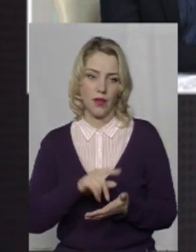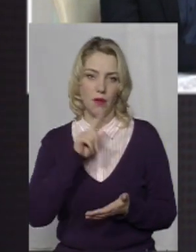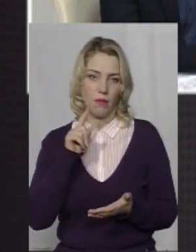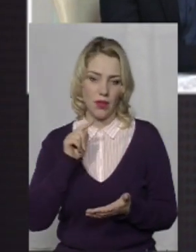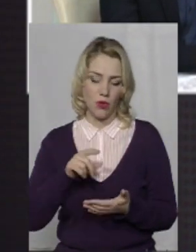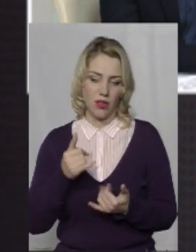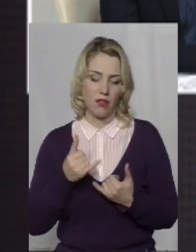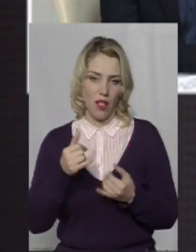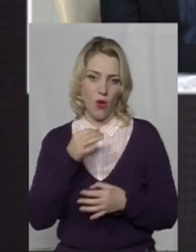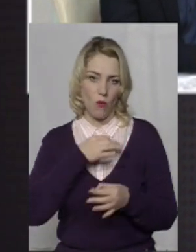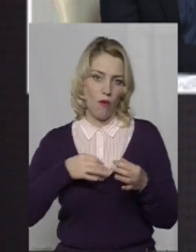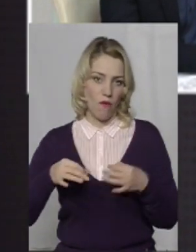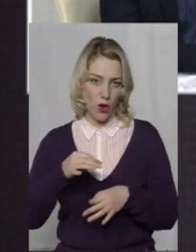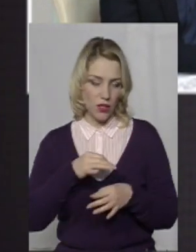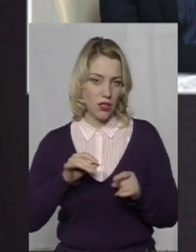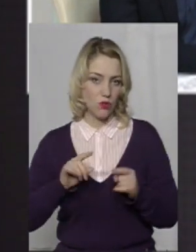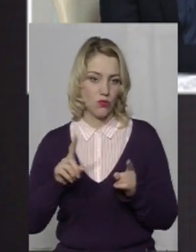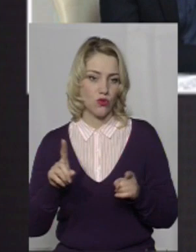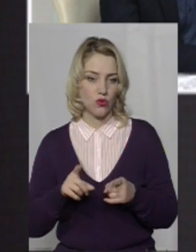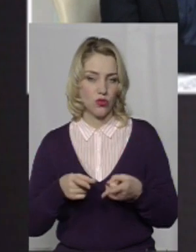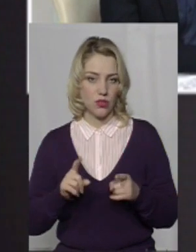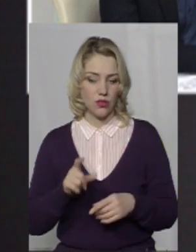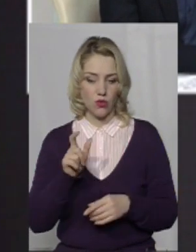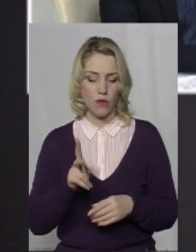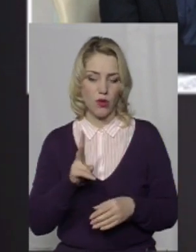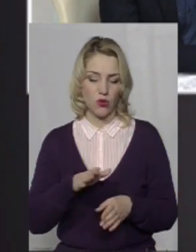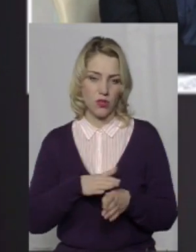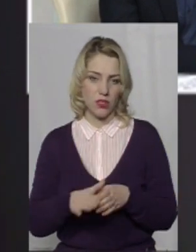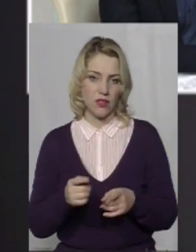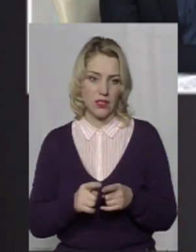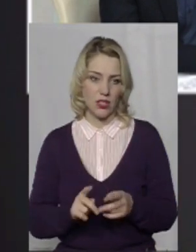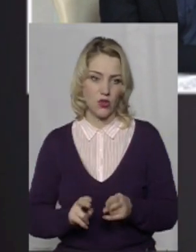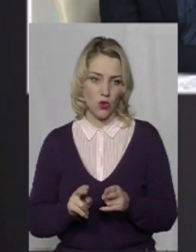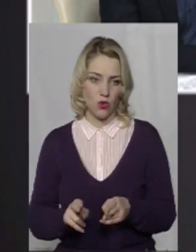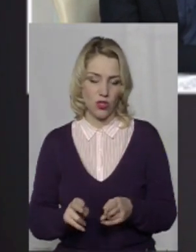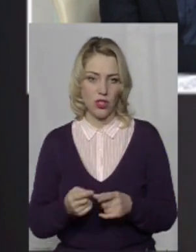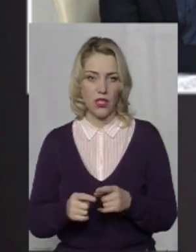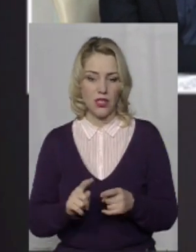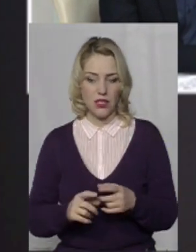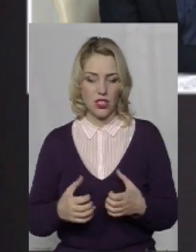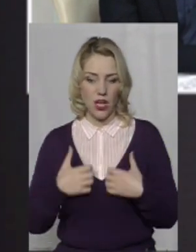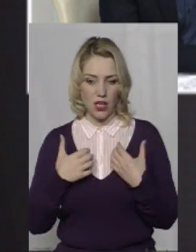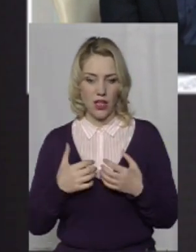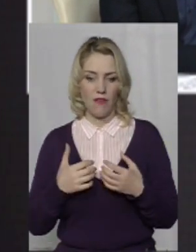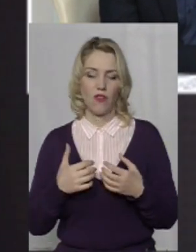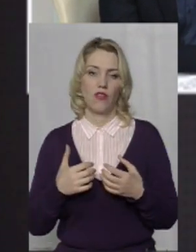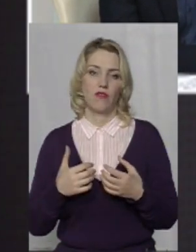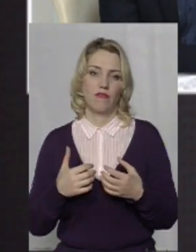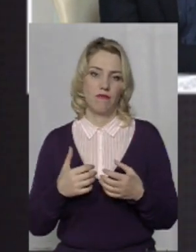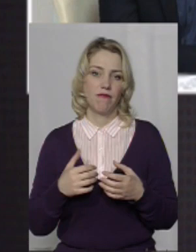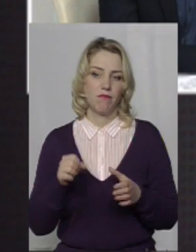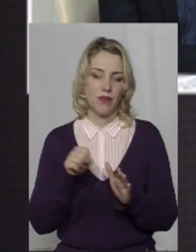питання для обговорення, тому що, дійсно, особа, яка скоїла це, на мою думку, жахливе вбивство, вона затримана,